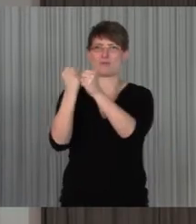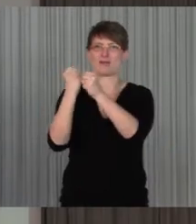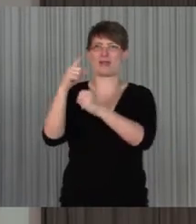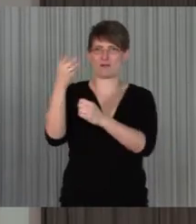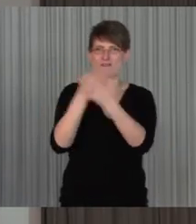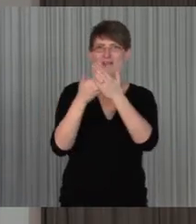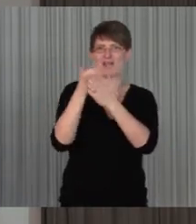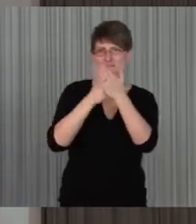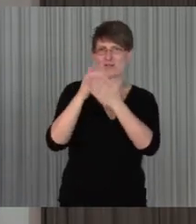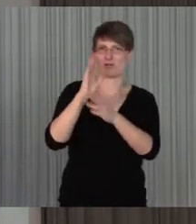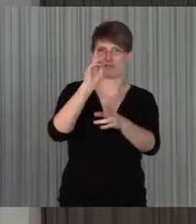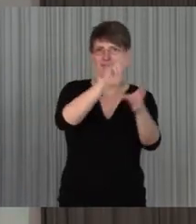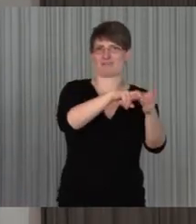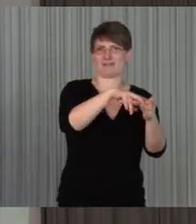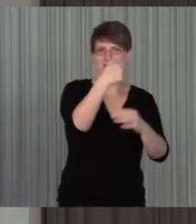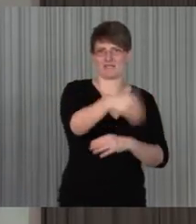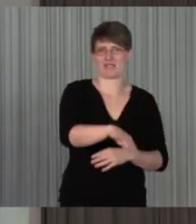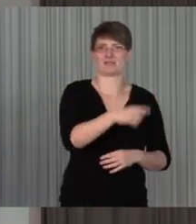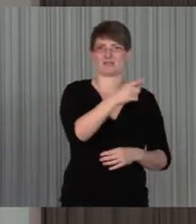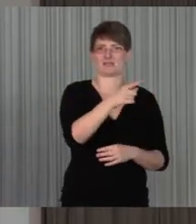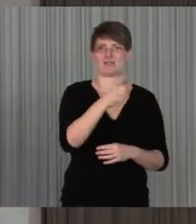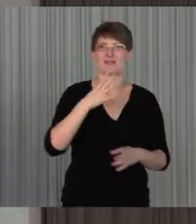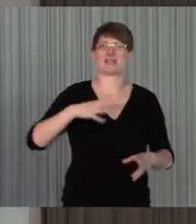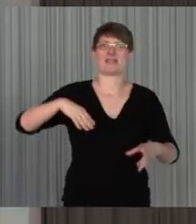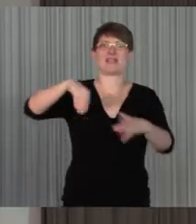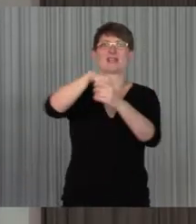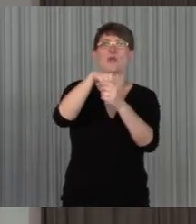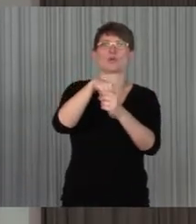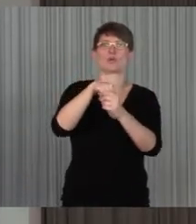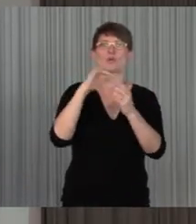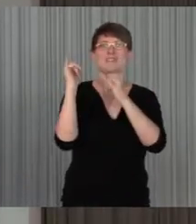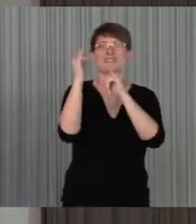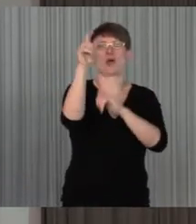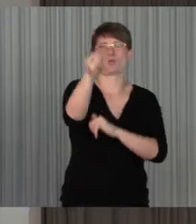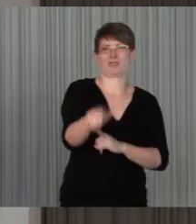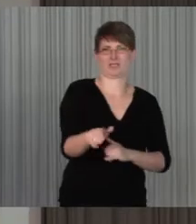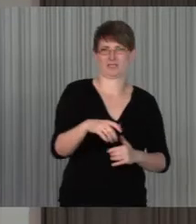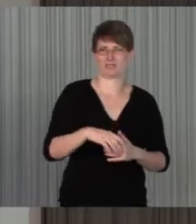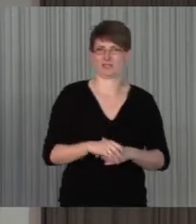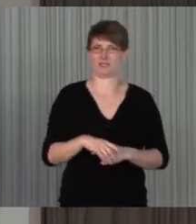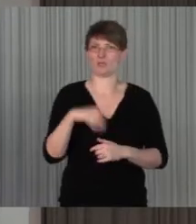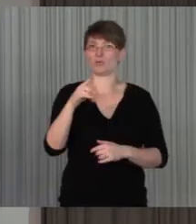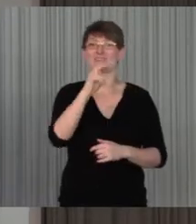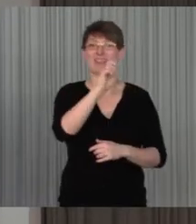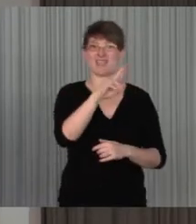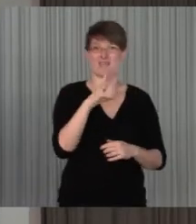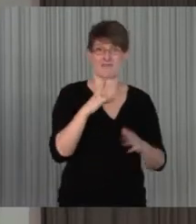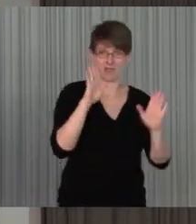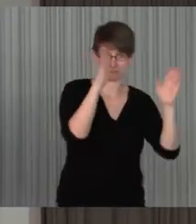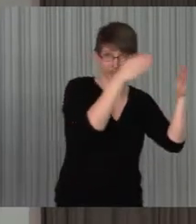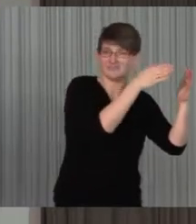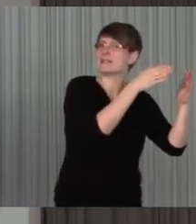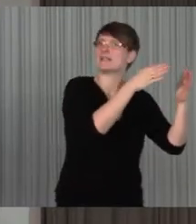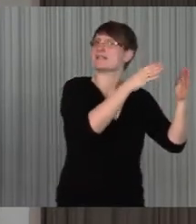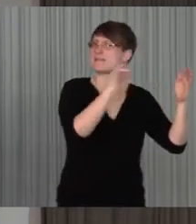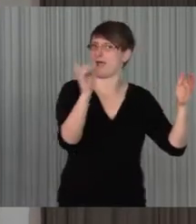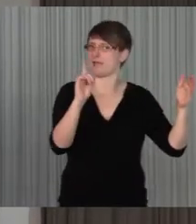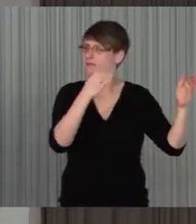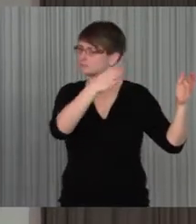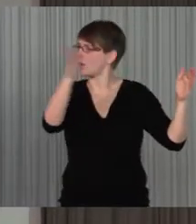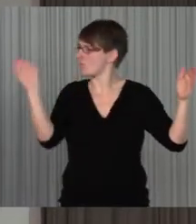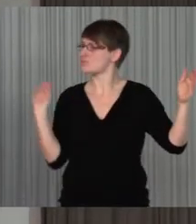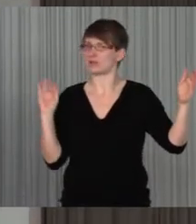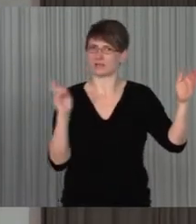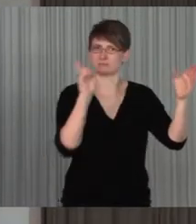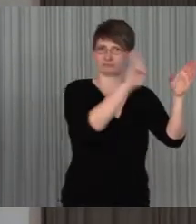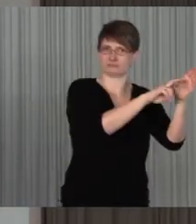Beraterin und man ist auch zum Beispiel einer von diesen Immunionsscouts. Und die Weiterbildung ist nicht auf NRW beschränkt, sie findet aber in NRW statt, das muss man